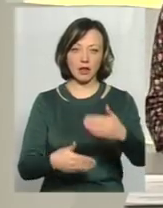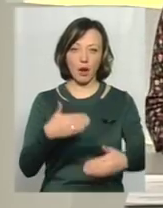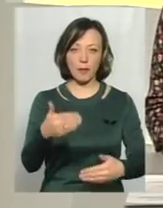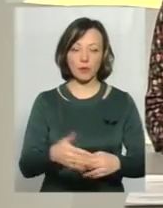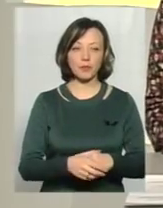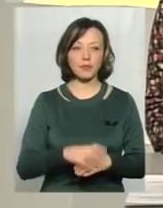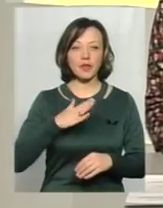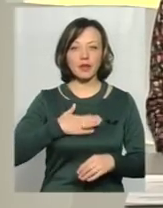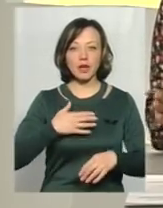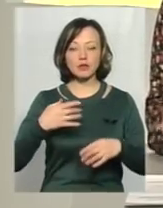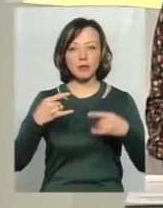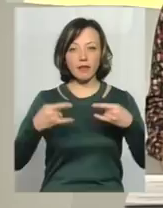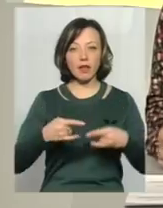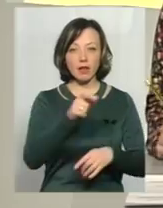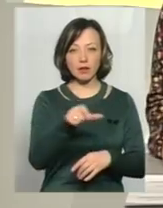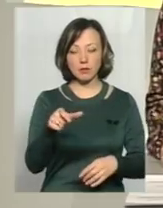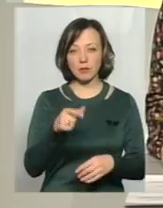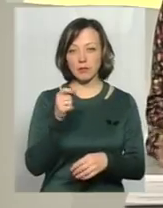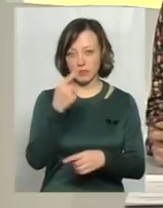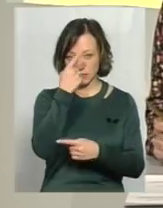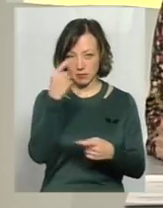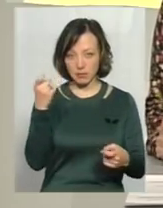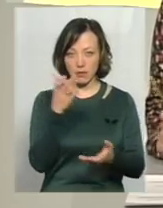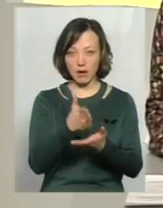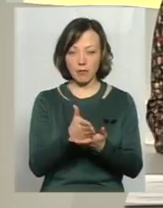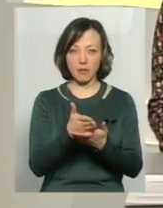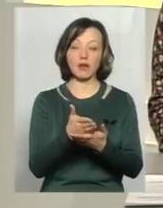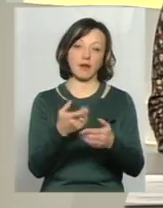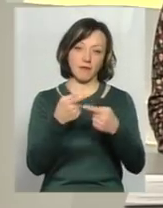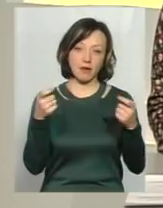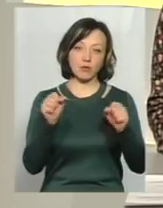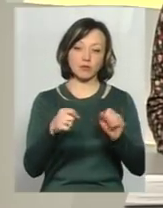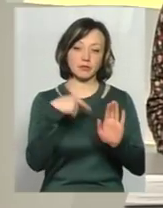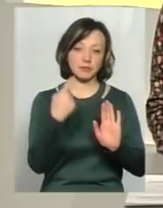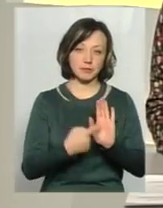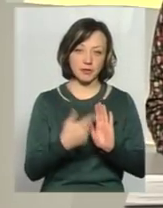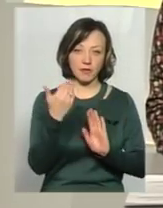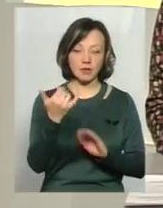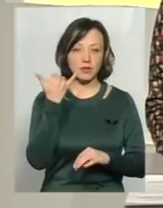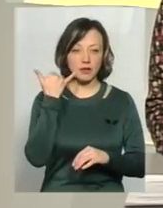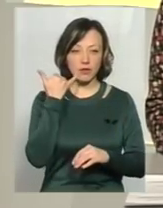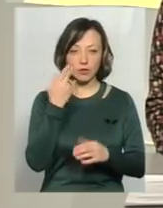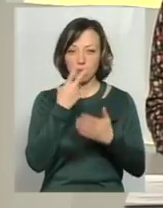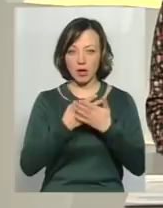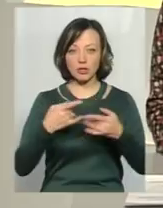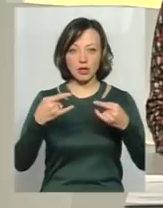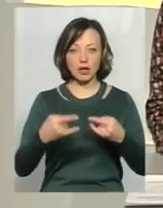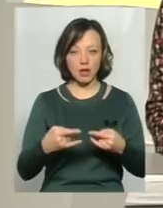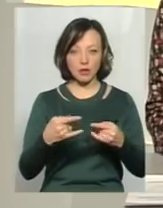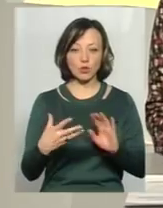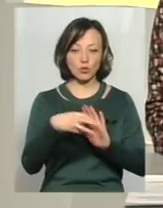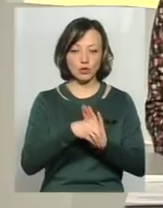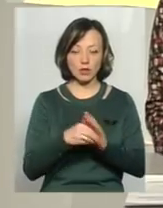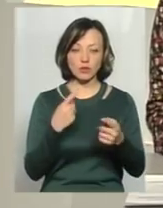Нашим телеглядачам, я нагадую, що ми працюємо для вас у прямому ефірі, тому ви можете ставити ваші питання за телефонами, які бачите на екранах.